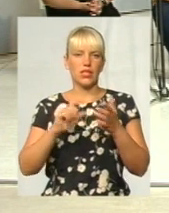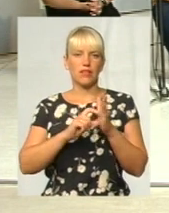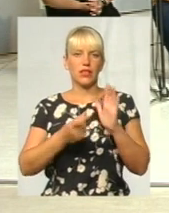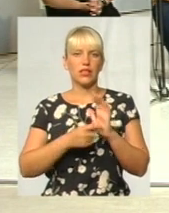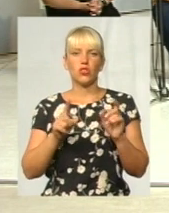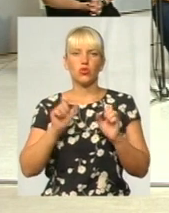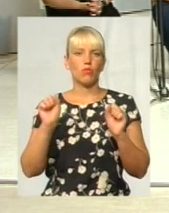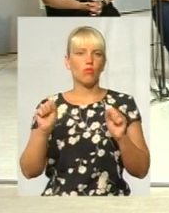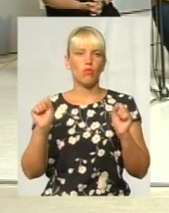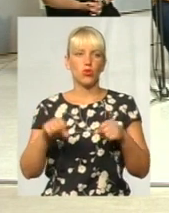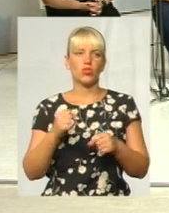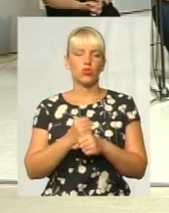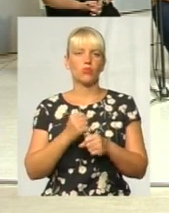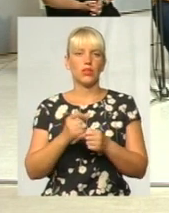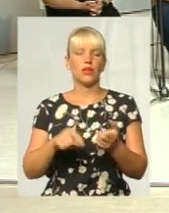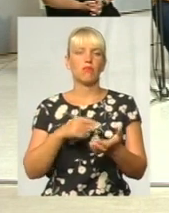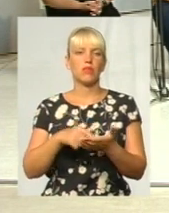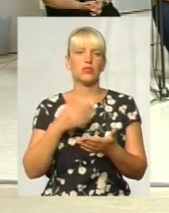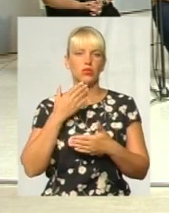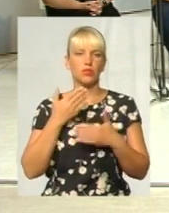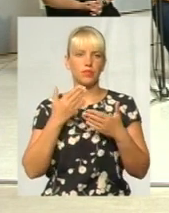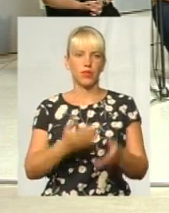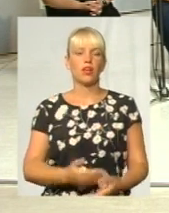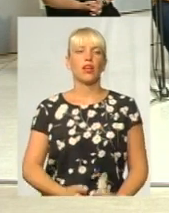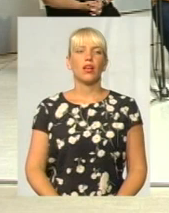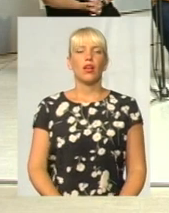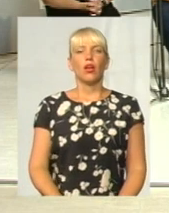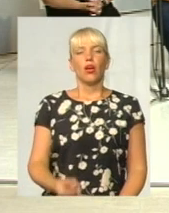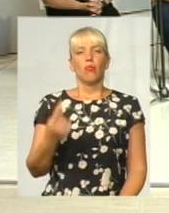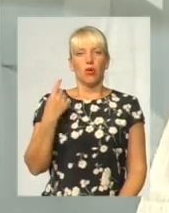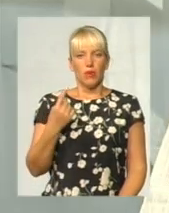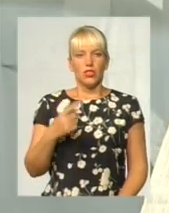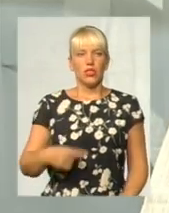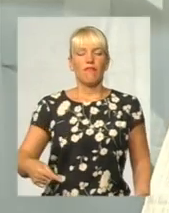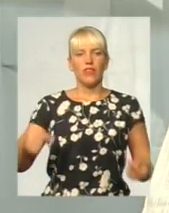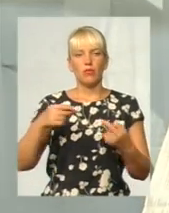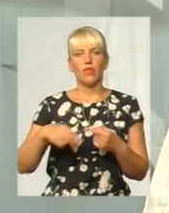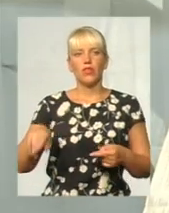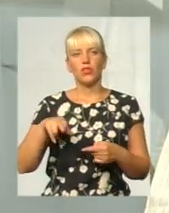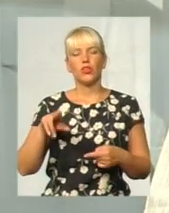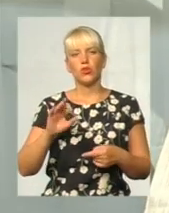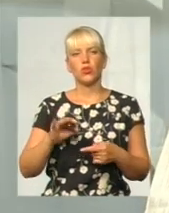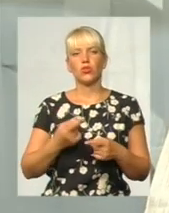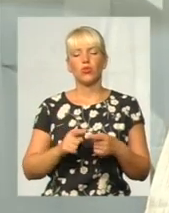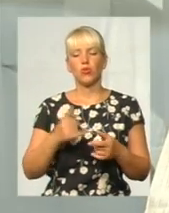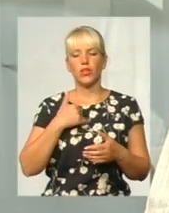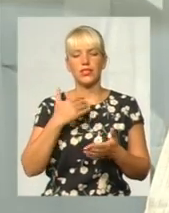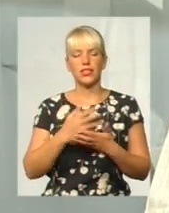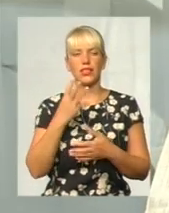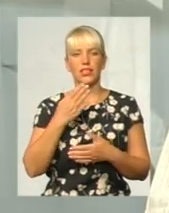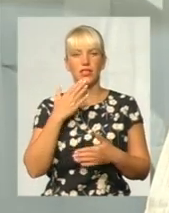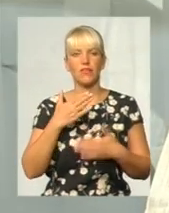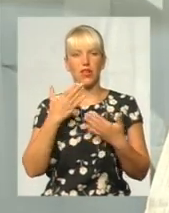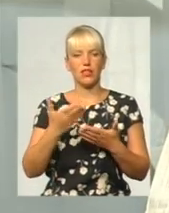може зробити місто? По-перше, відповідно до, в нас є вже три звернення від